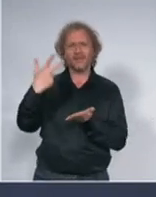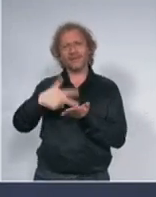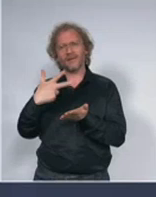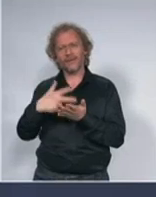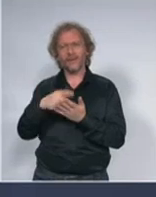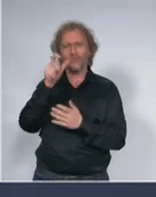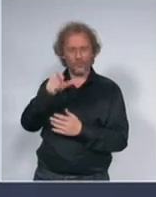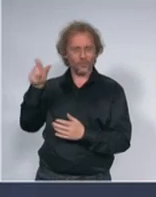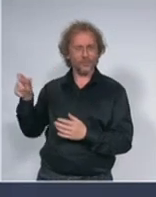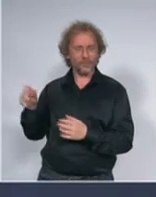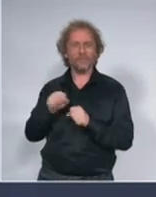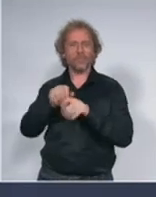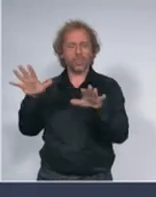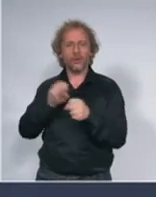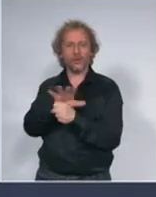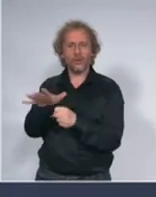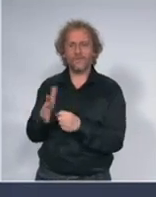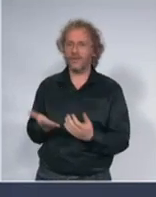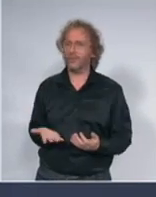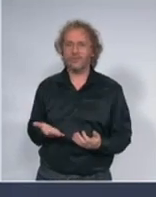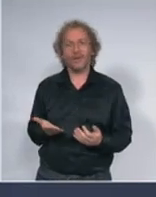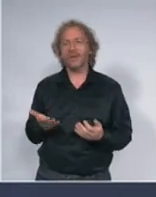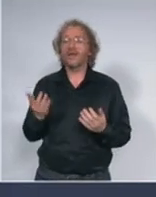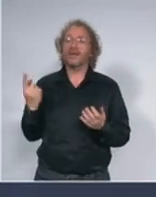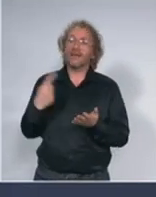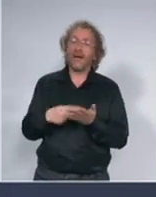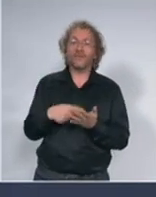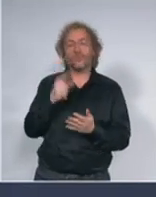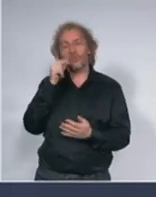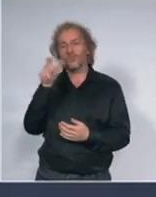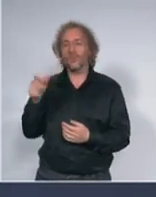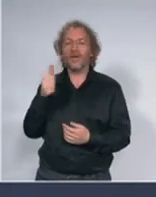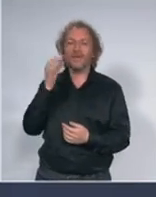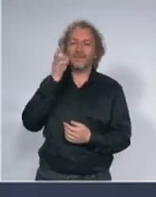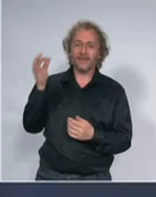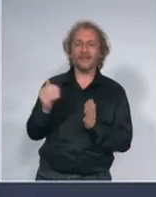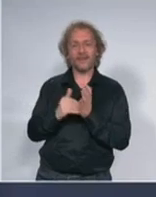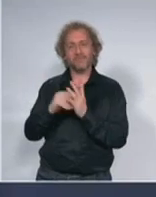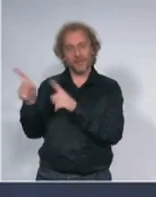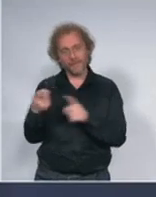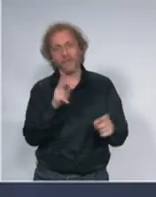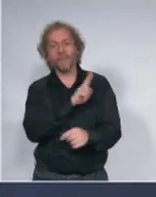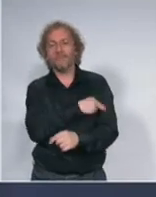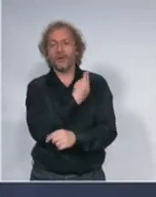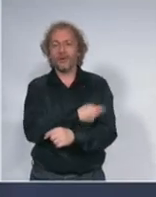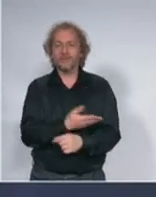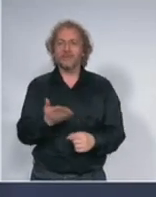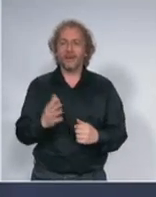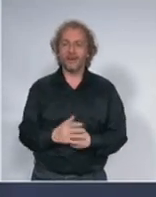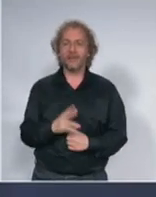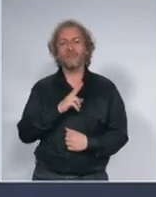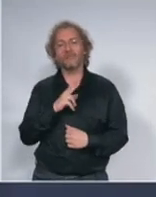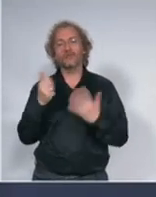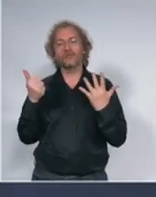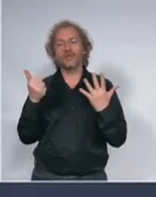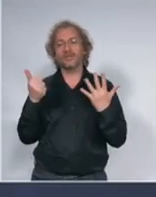zaraženi od kojih hiljadu ljudi u jednom danu treba da bude hospitalizovano i da tako imamo šest dana šest